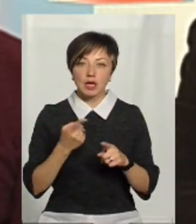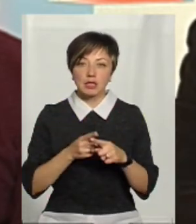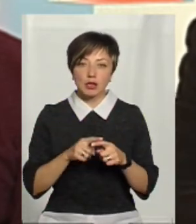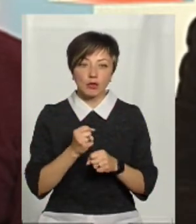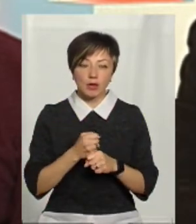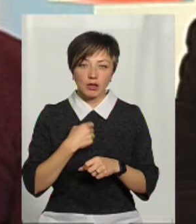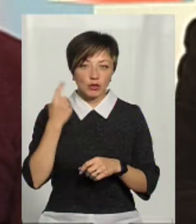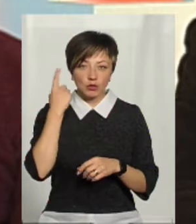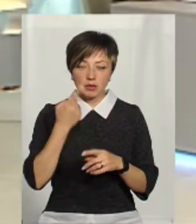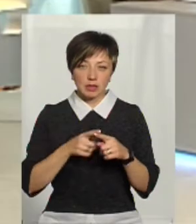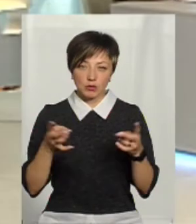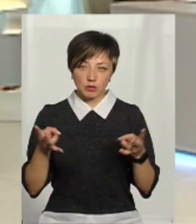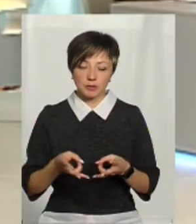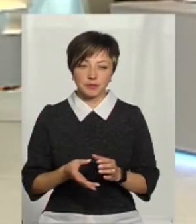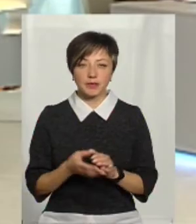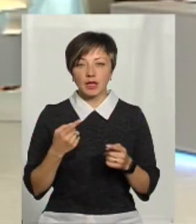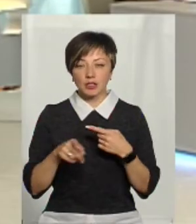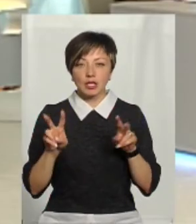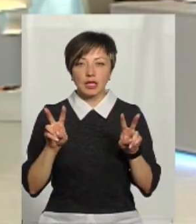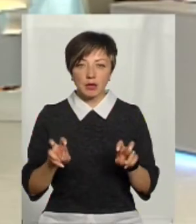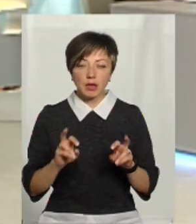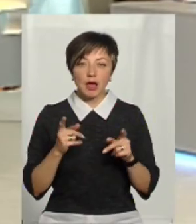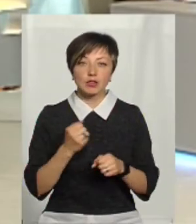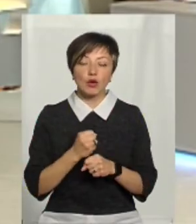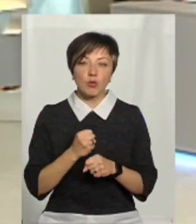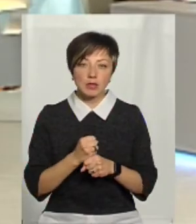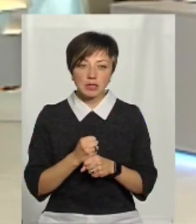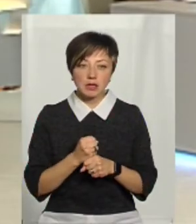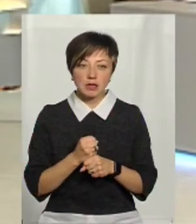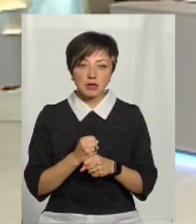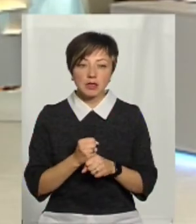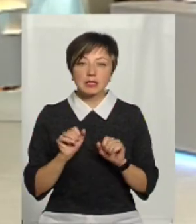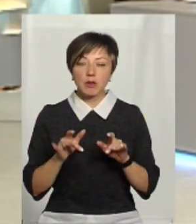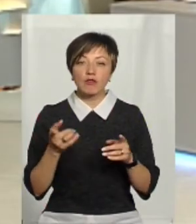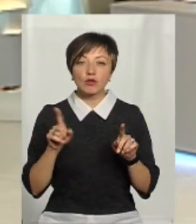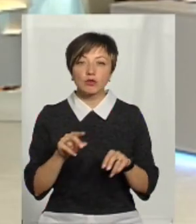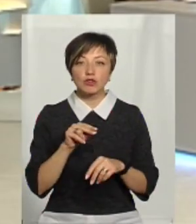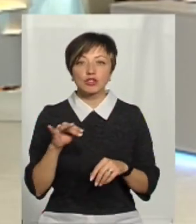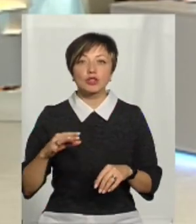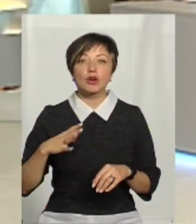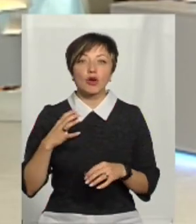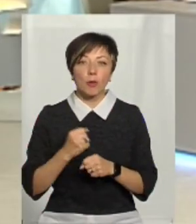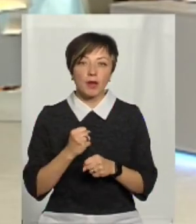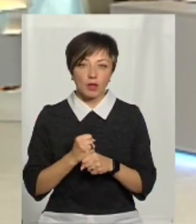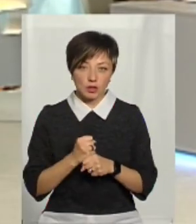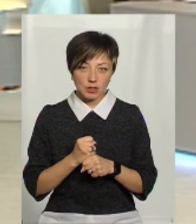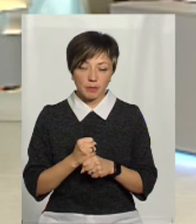роблять, але я не думаю, що це життя. Ну, інша тема, як це робиться. Справа в тому, чи робилося,